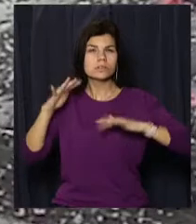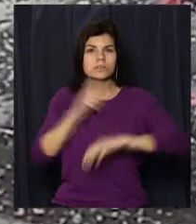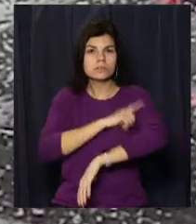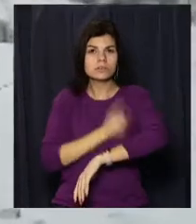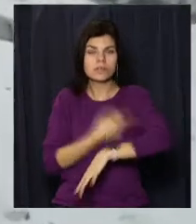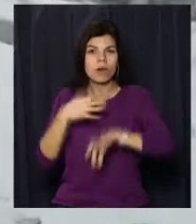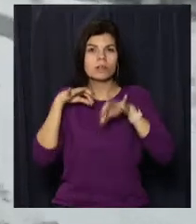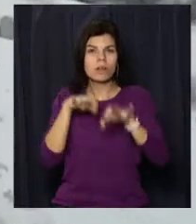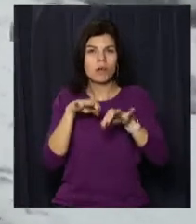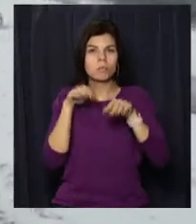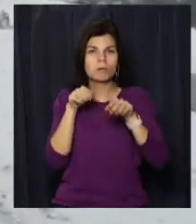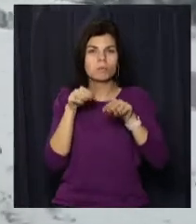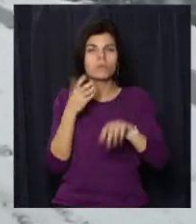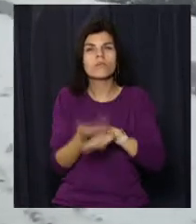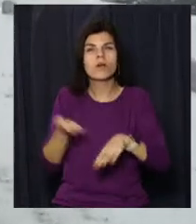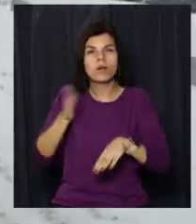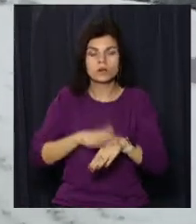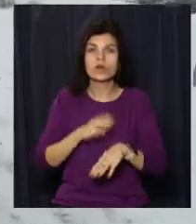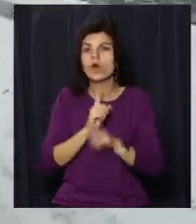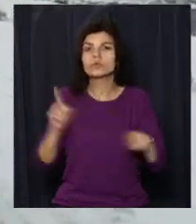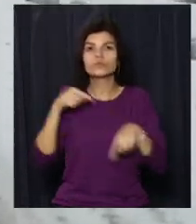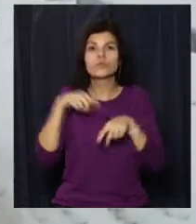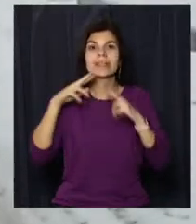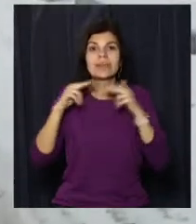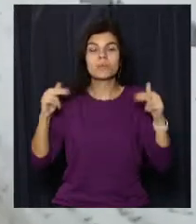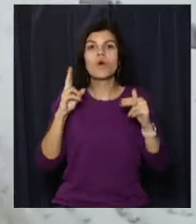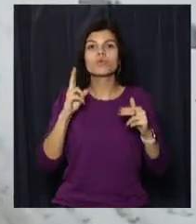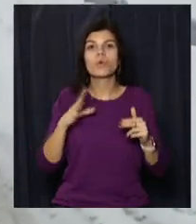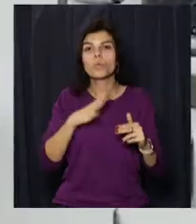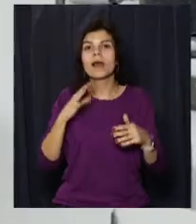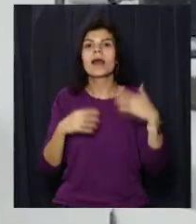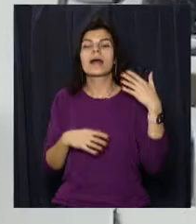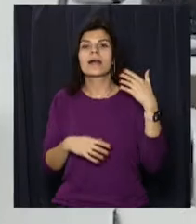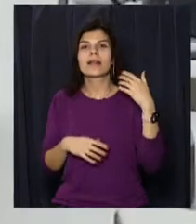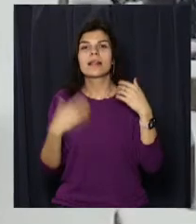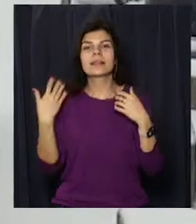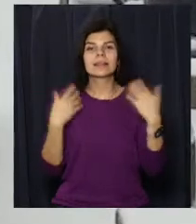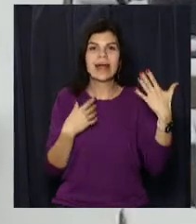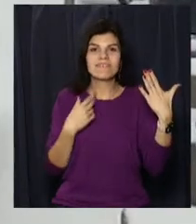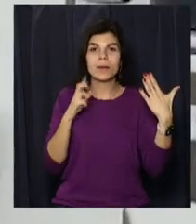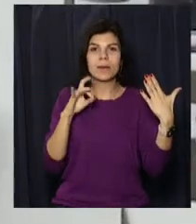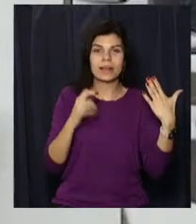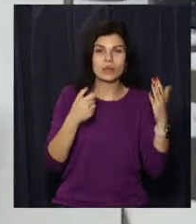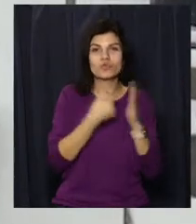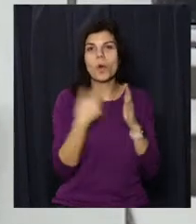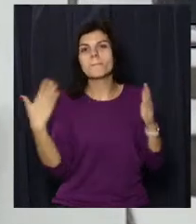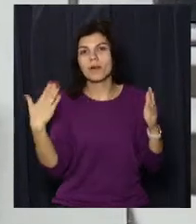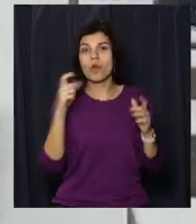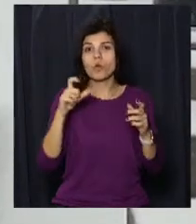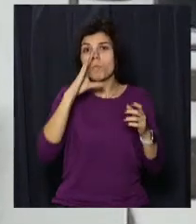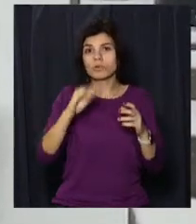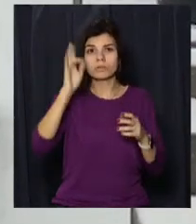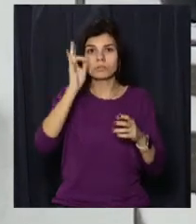транспорту майже зупинився. Особливо це відчули дніпряни, які добиралися з лівого на правий берег. Люди просто виходили з